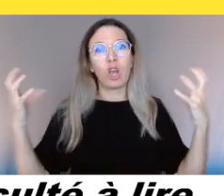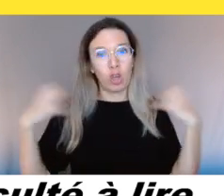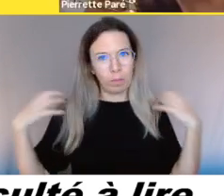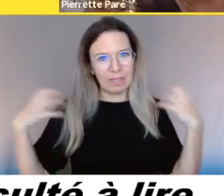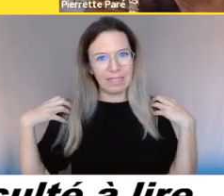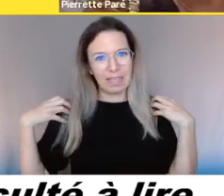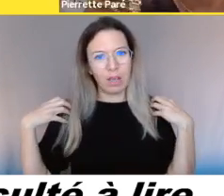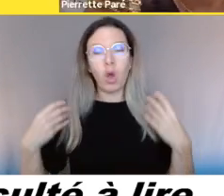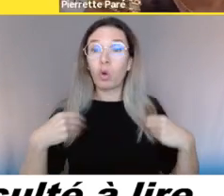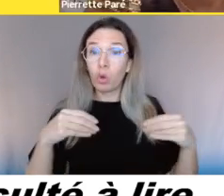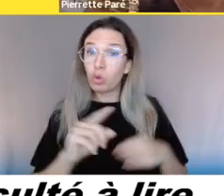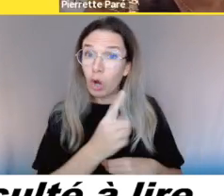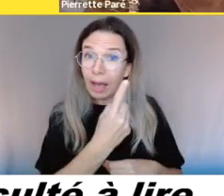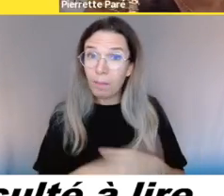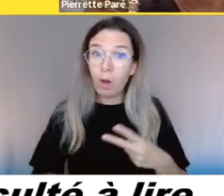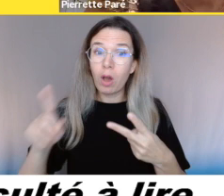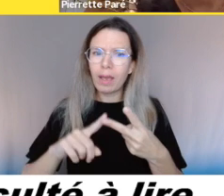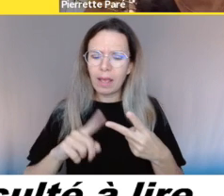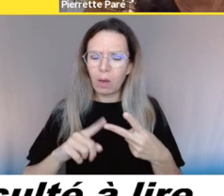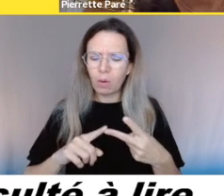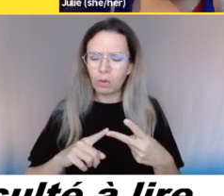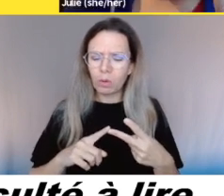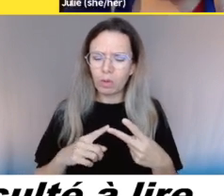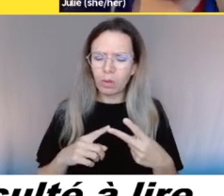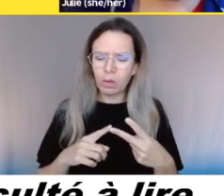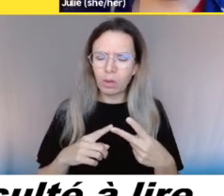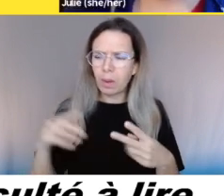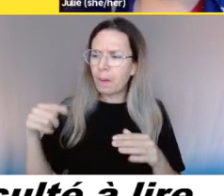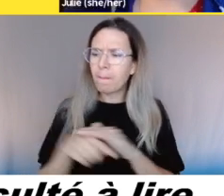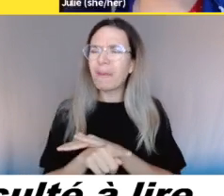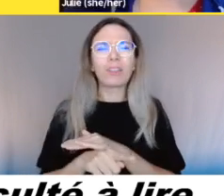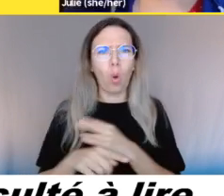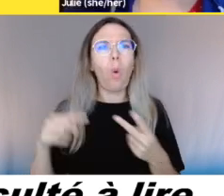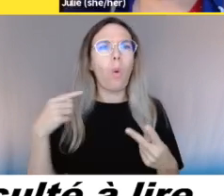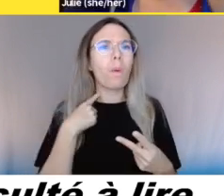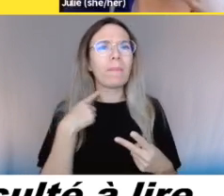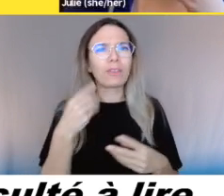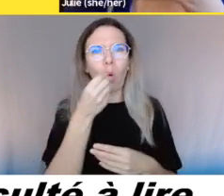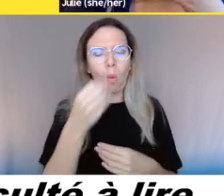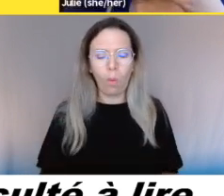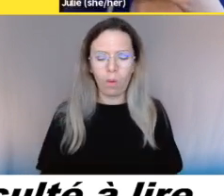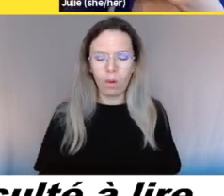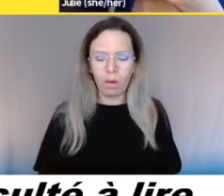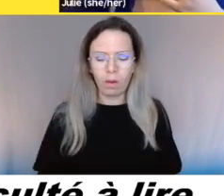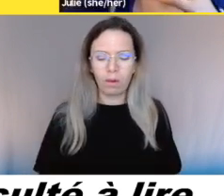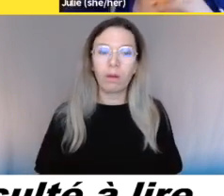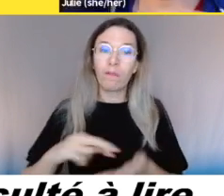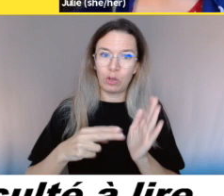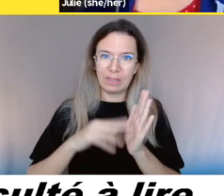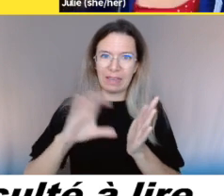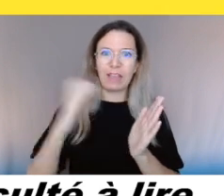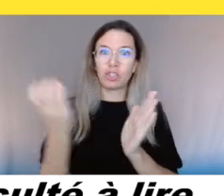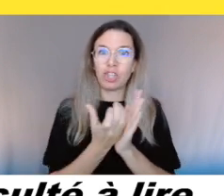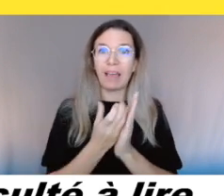» Une infirmière, tu sais. » « Mais oui, parce qu'on est toujours avec nous. » On est toujours avec nous.